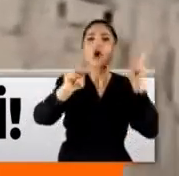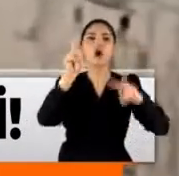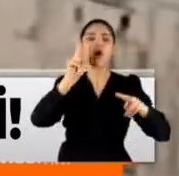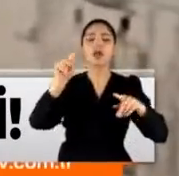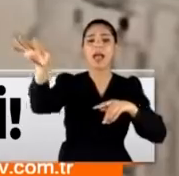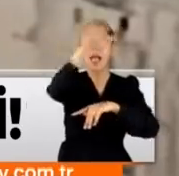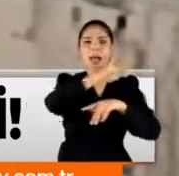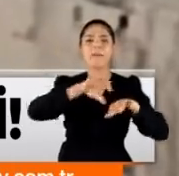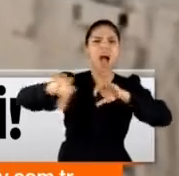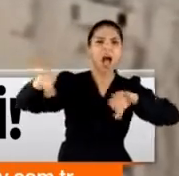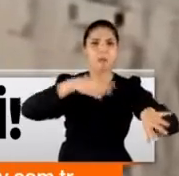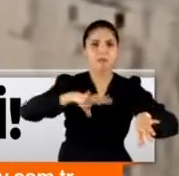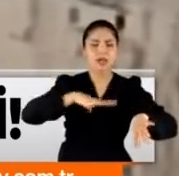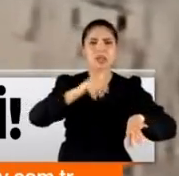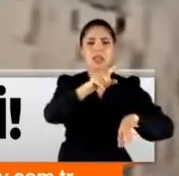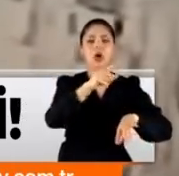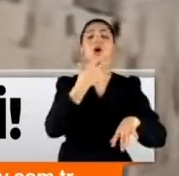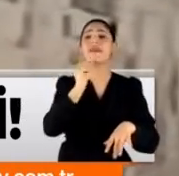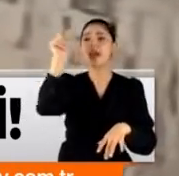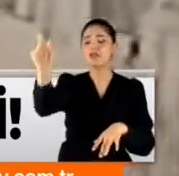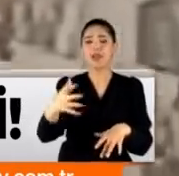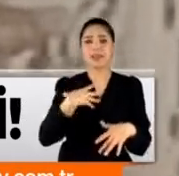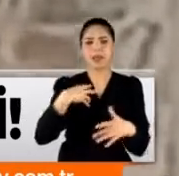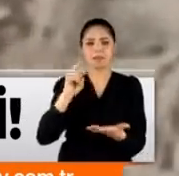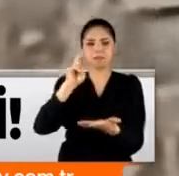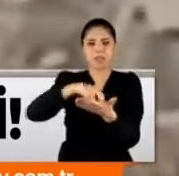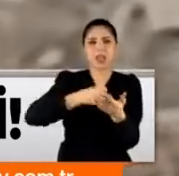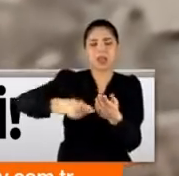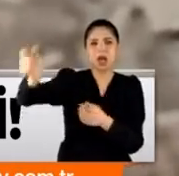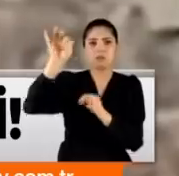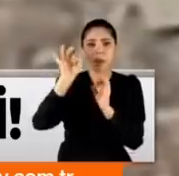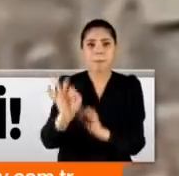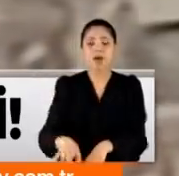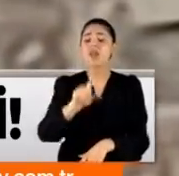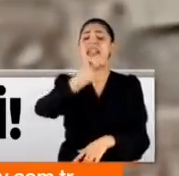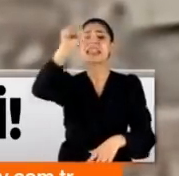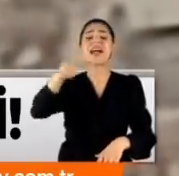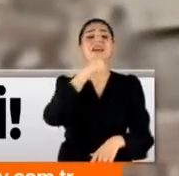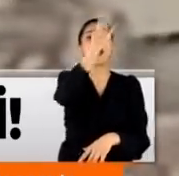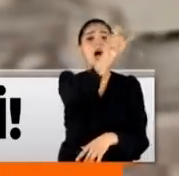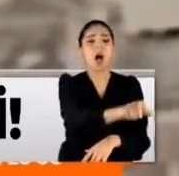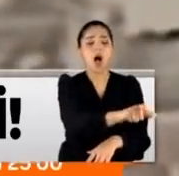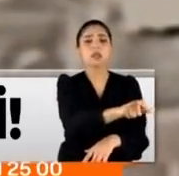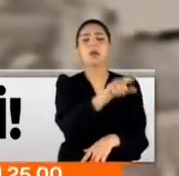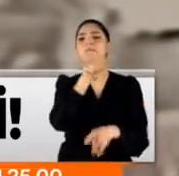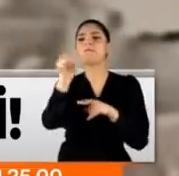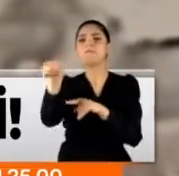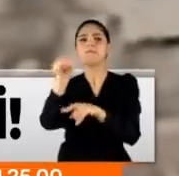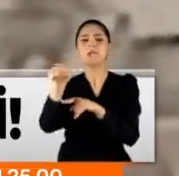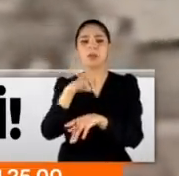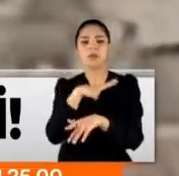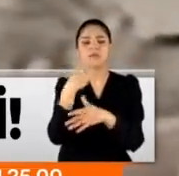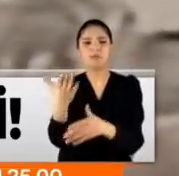saldırgana müdahale etti. Bu sırada genç kadın kendine geldi ve kaçmaya başladı. Saldırgan onların elinden kurtuldu ve kız